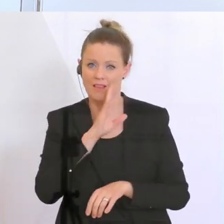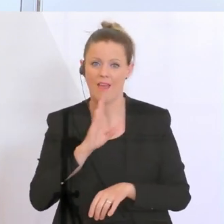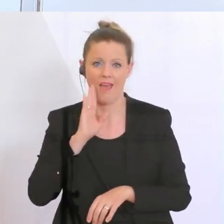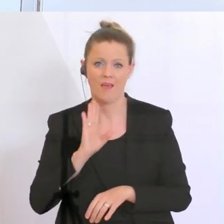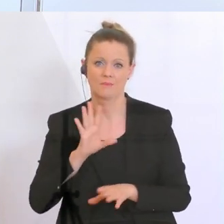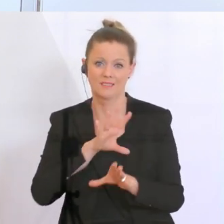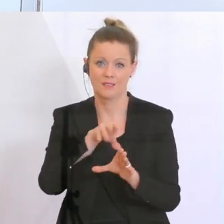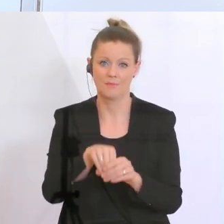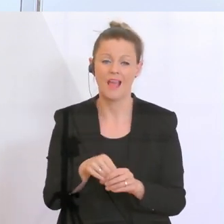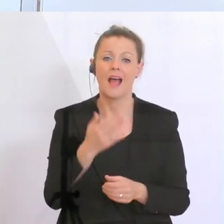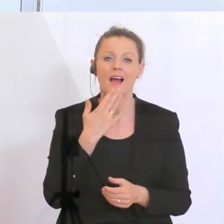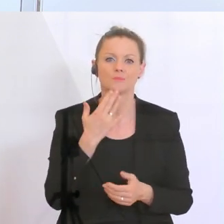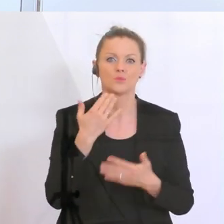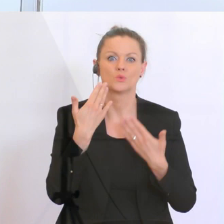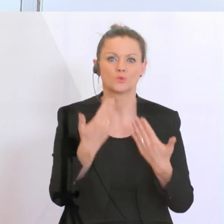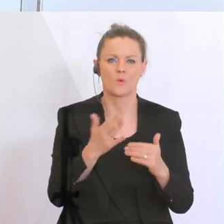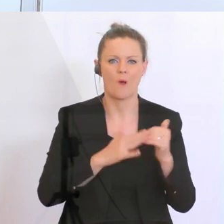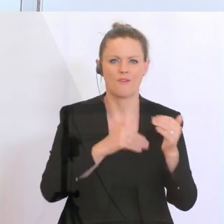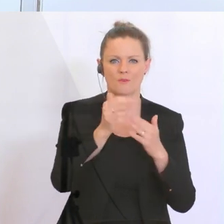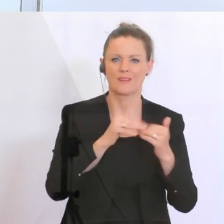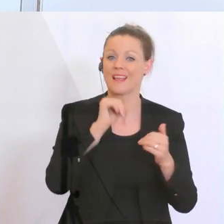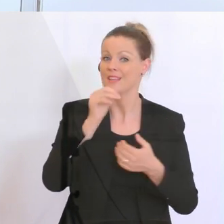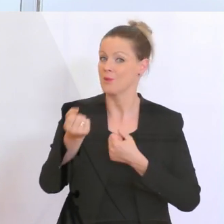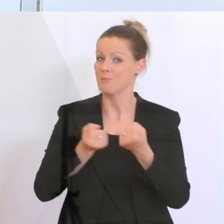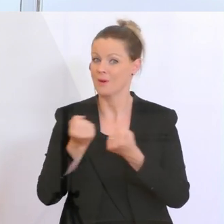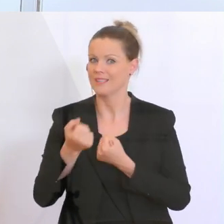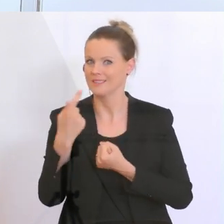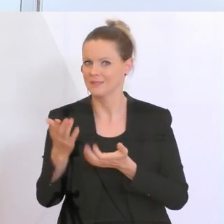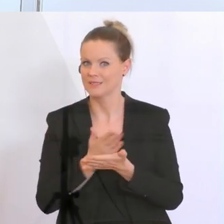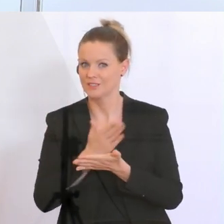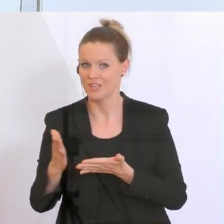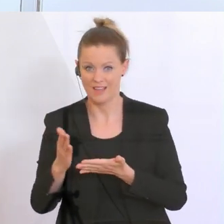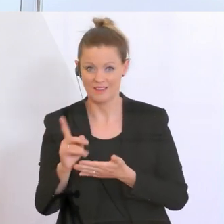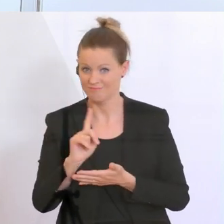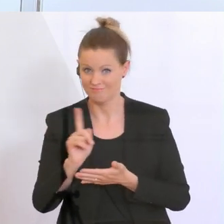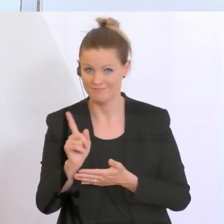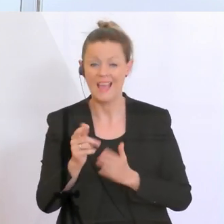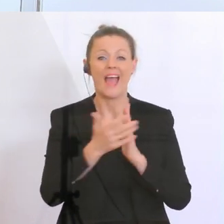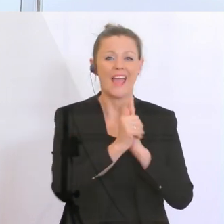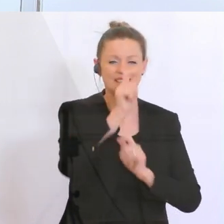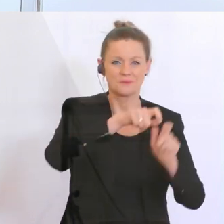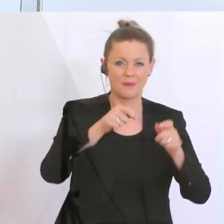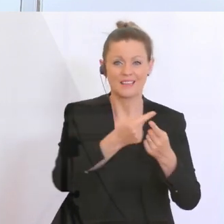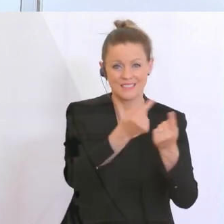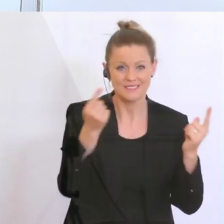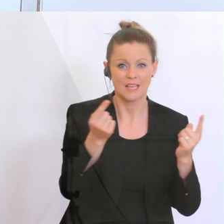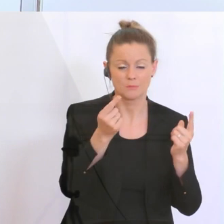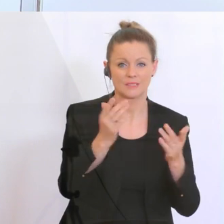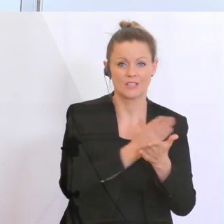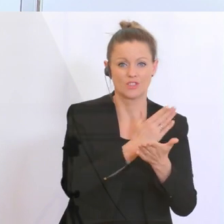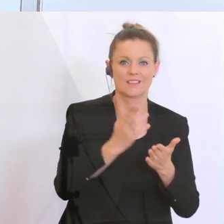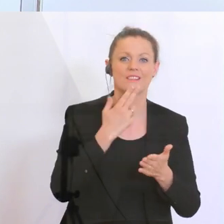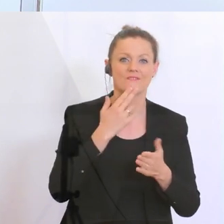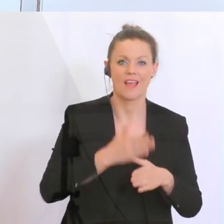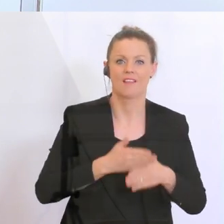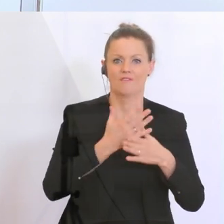absichtlich so konstruiert, dass nicht die Politik entscheidet, wer Hilfe bekommt, sondern dass Expertinnen und Experten entscheiden, wer Hilfe bekommt. Das